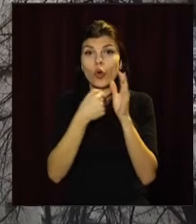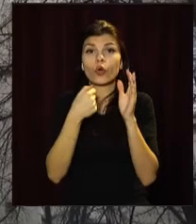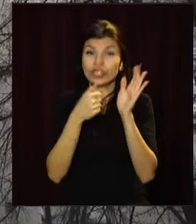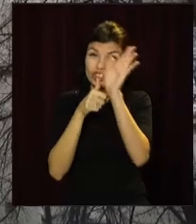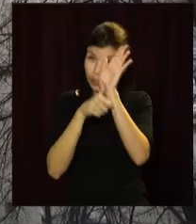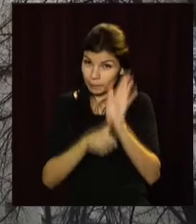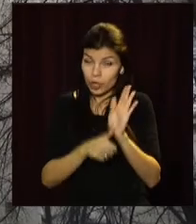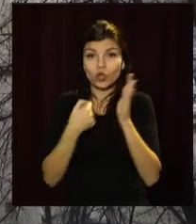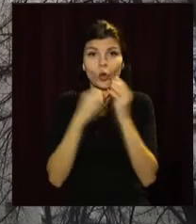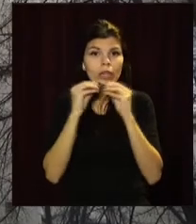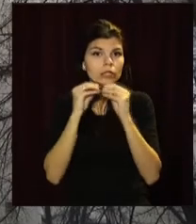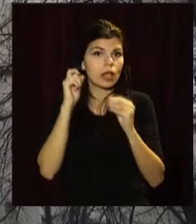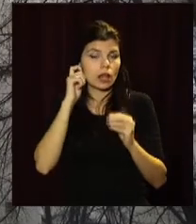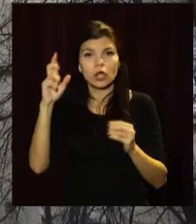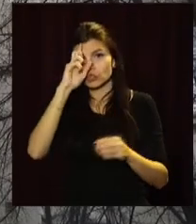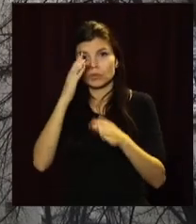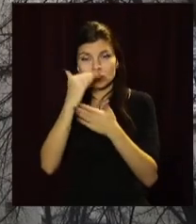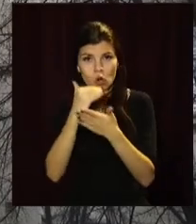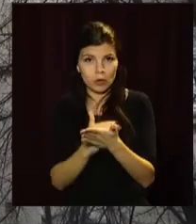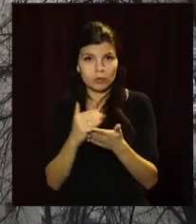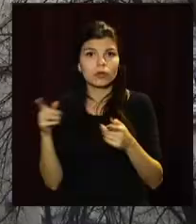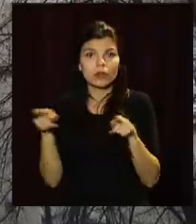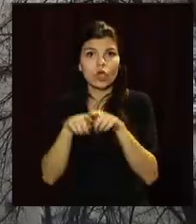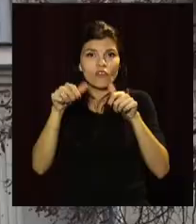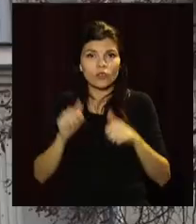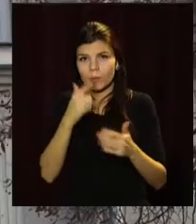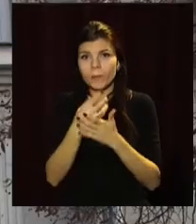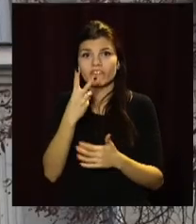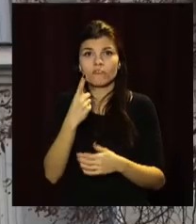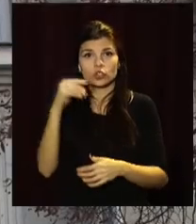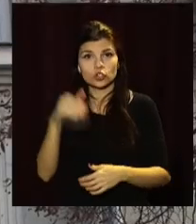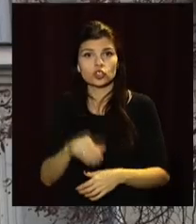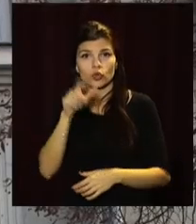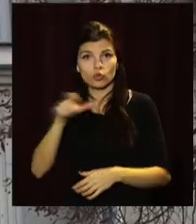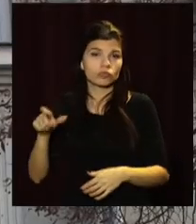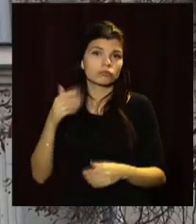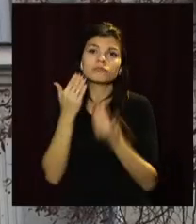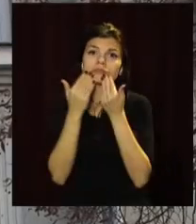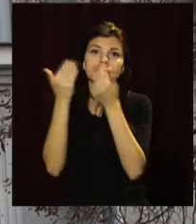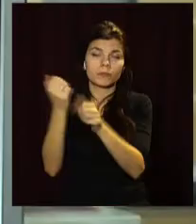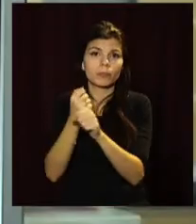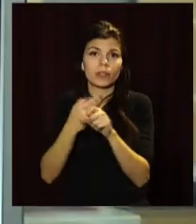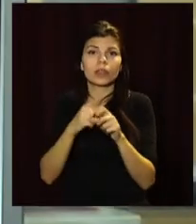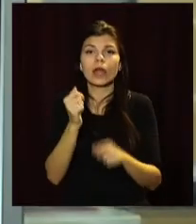дії державної програми на Дніпропетровщині оформили майже 21 тисячу позик на понад півмільйона гривень.